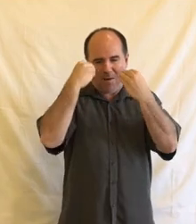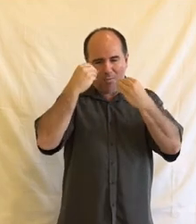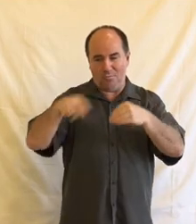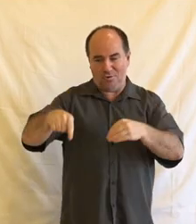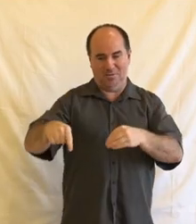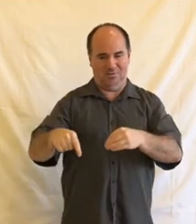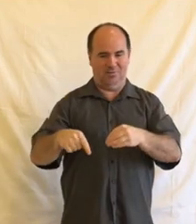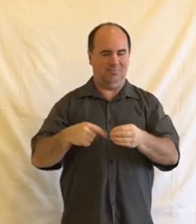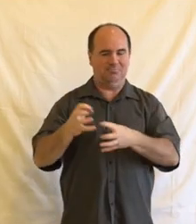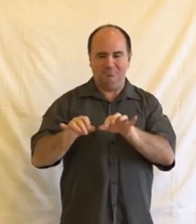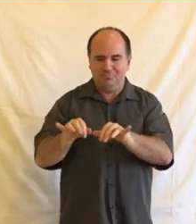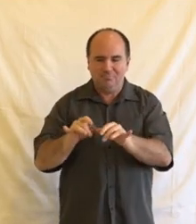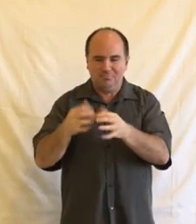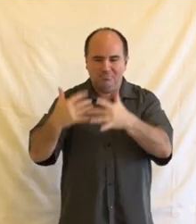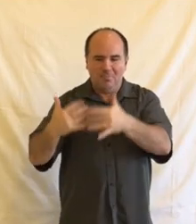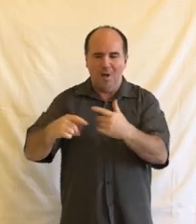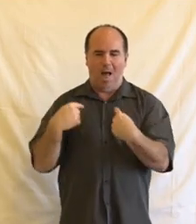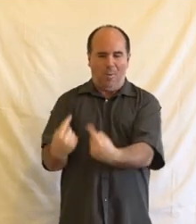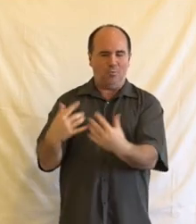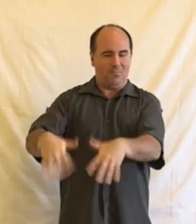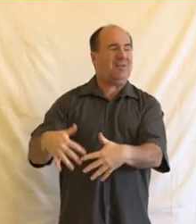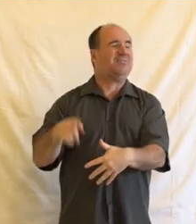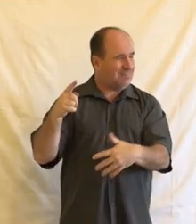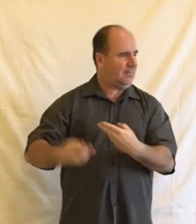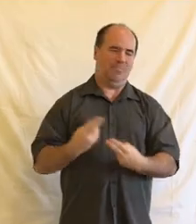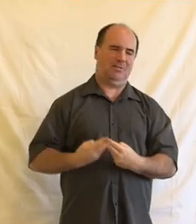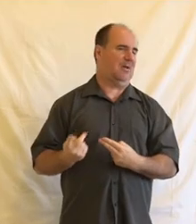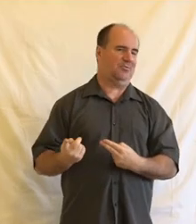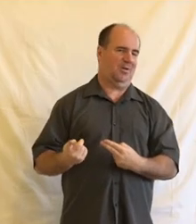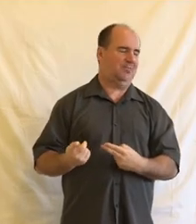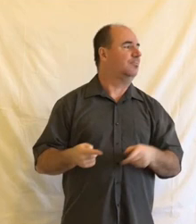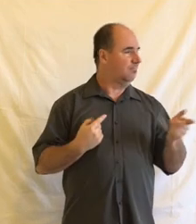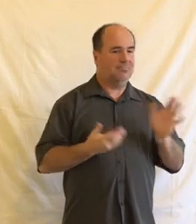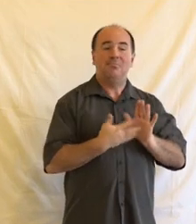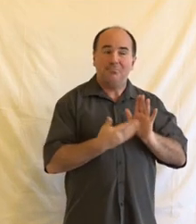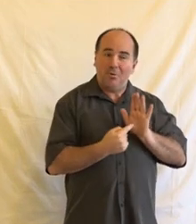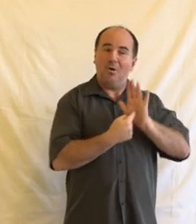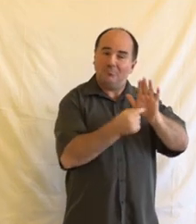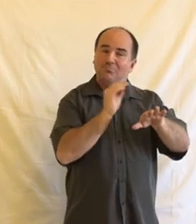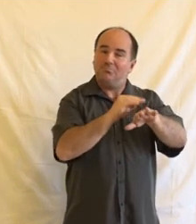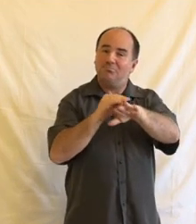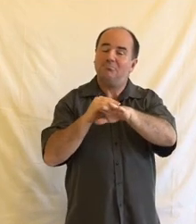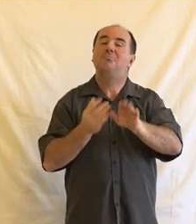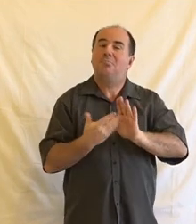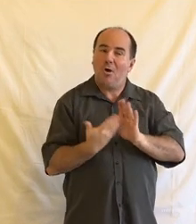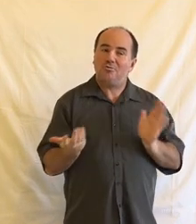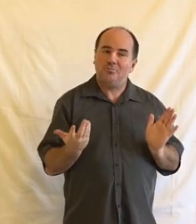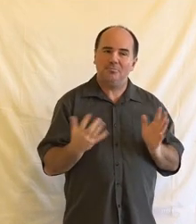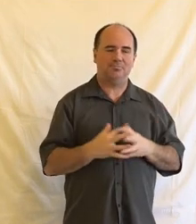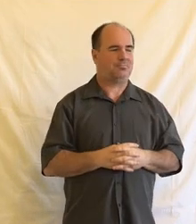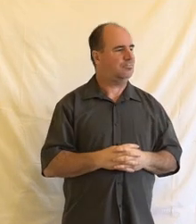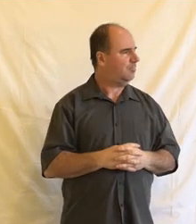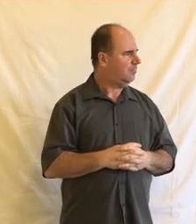nových technologií vlastně fungovalo. Proč to říkám, není to, abychom si řekli